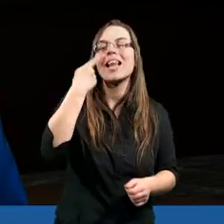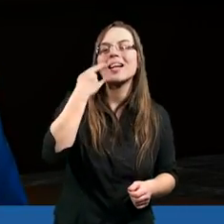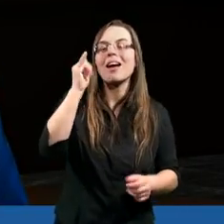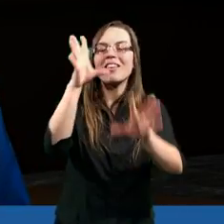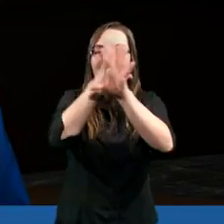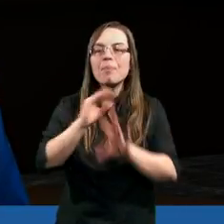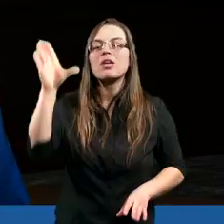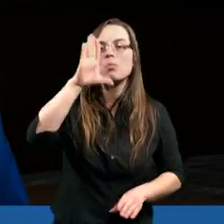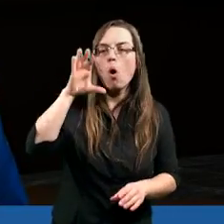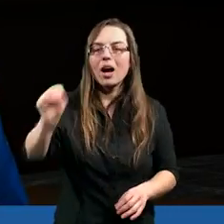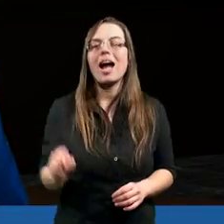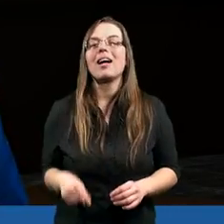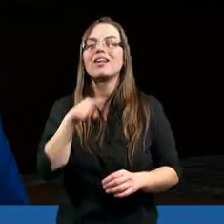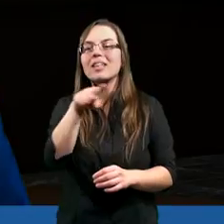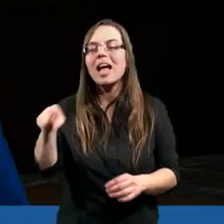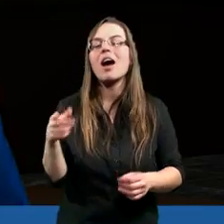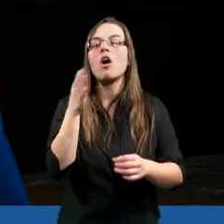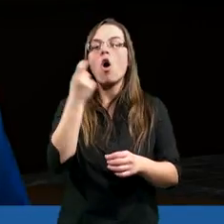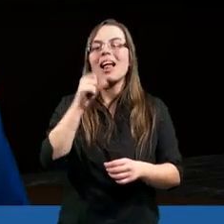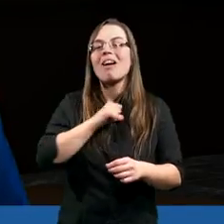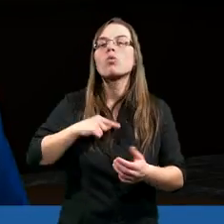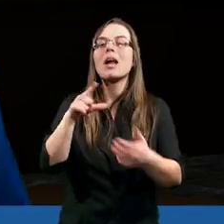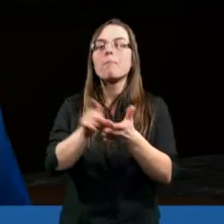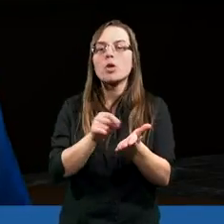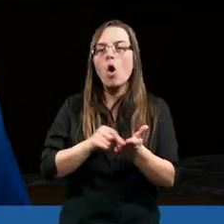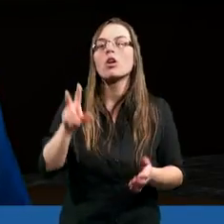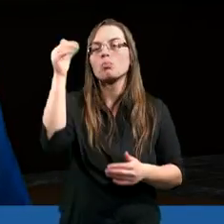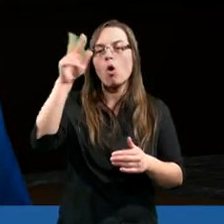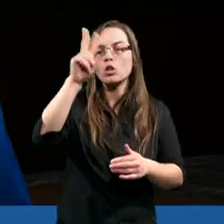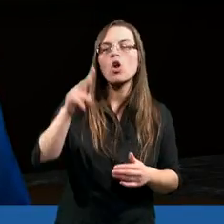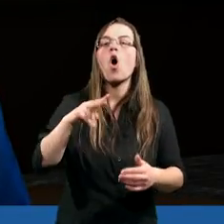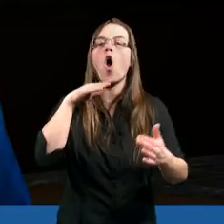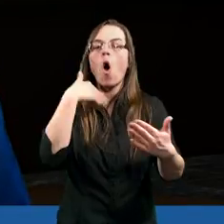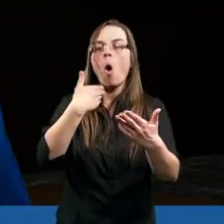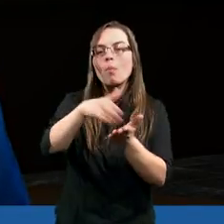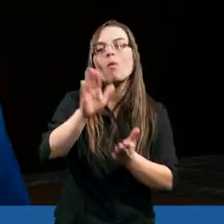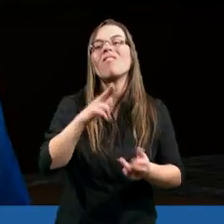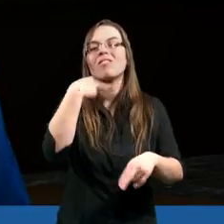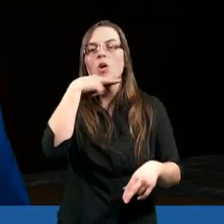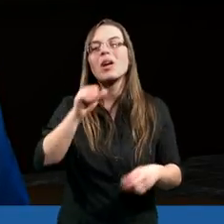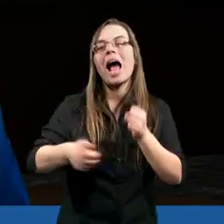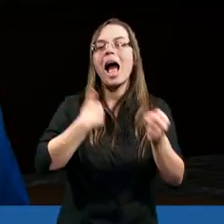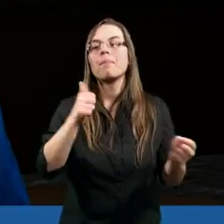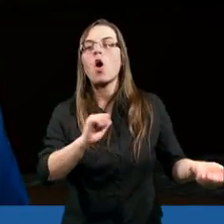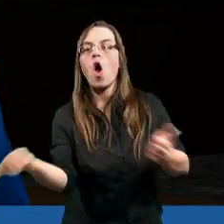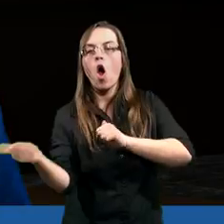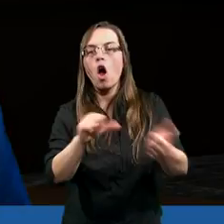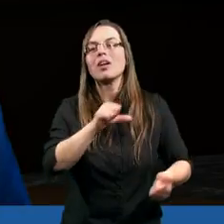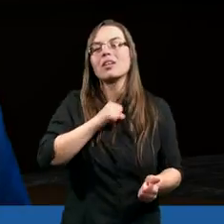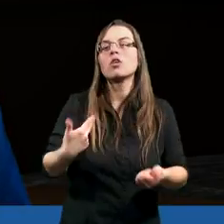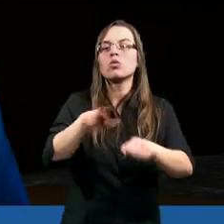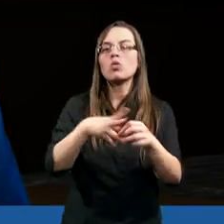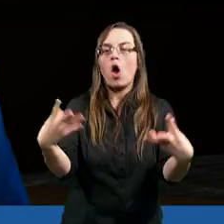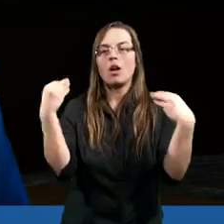językami i wielbili Boga. Wtedy odezwał się Piotr, czy może ktoś odmówić wody, aby ościć tych,